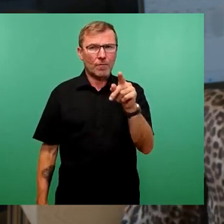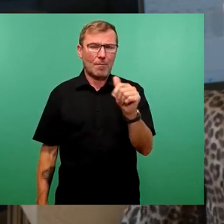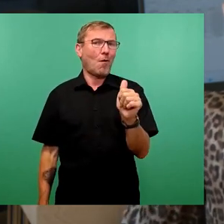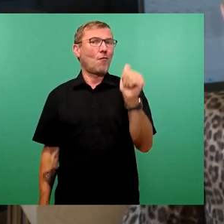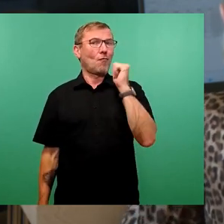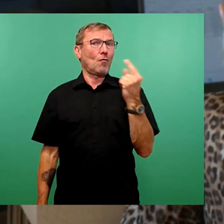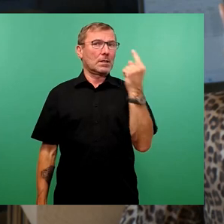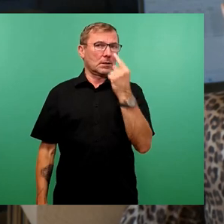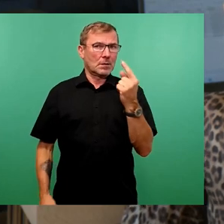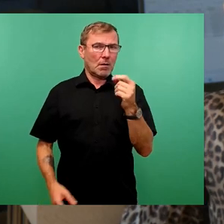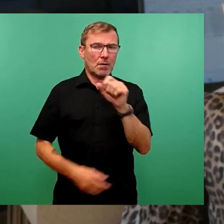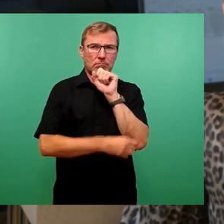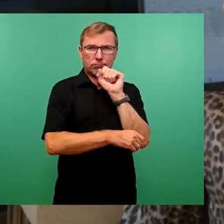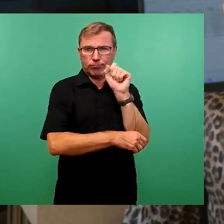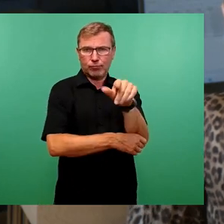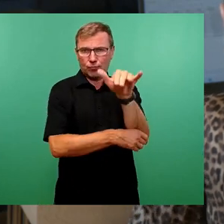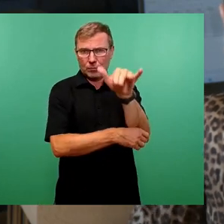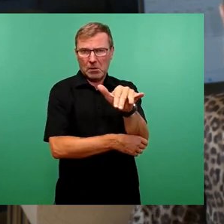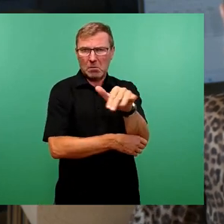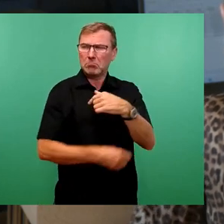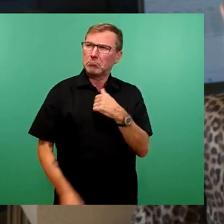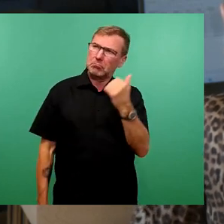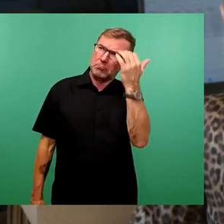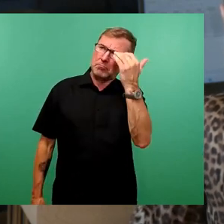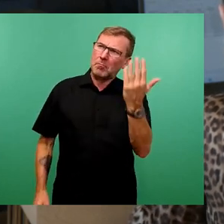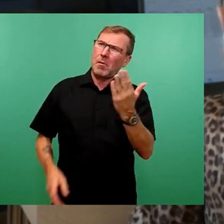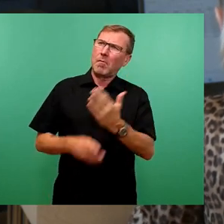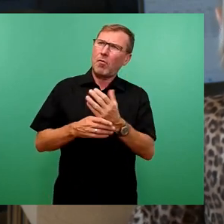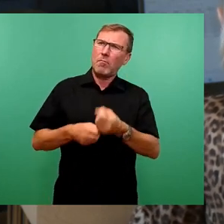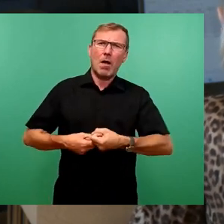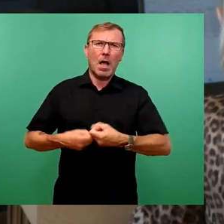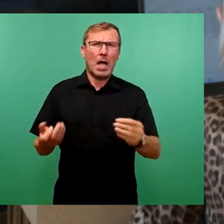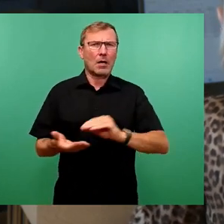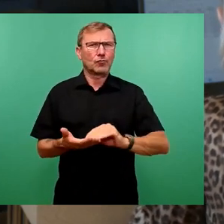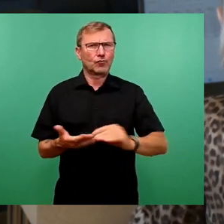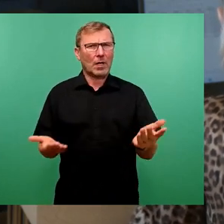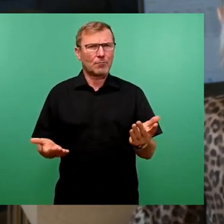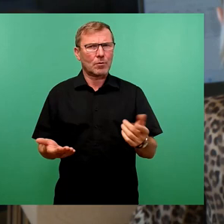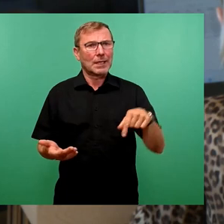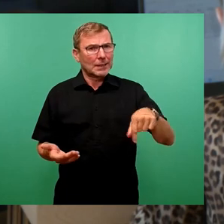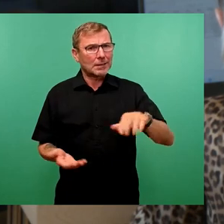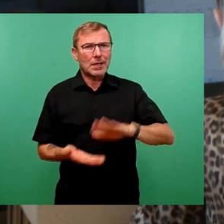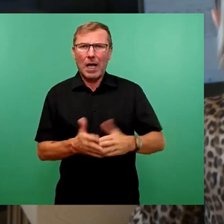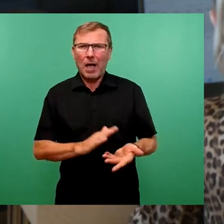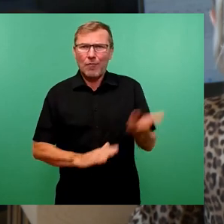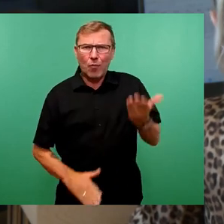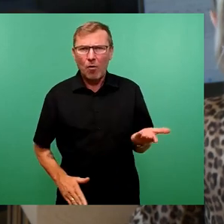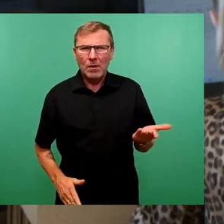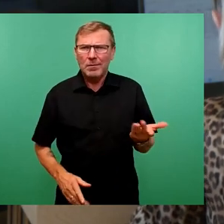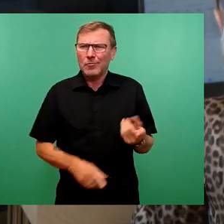vor, weswegen sich uns da die Frage gestellt hat, warum die Ausschreibung, die jetzt aufgehoben werden musste, eigentlich so lange